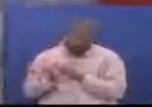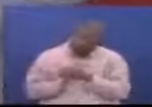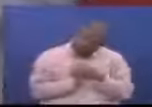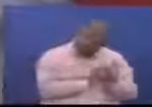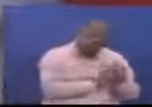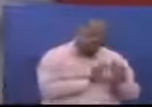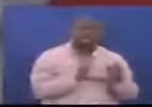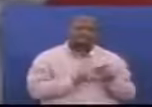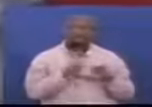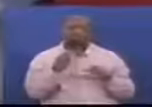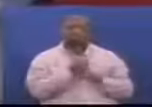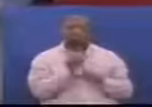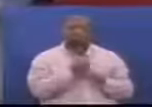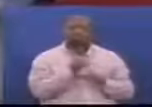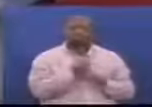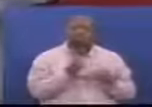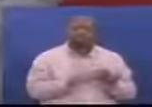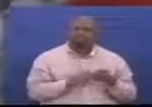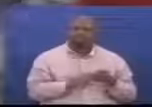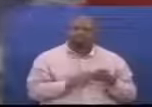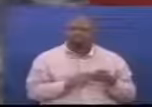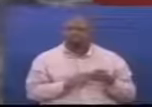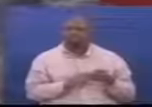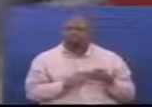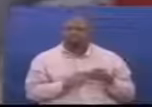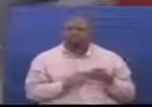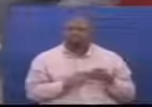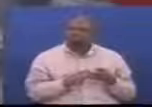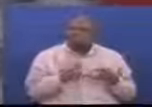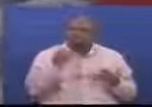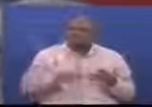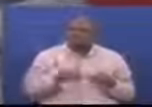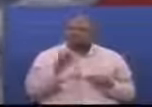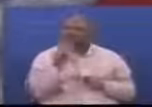uhimilishaji Wa mifugo Lakine